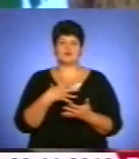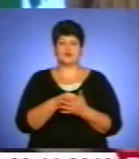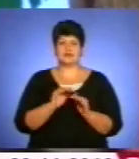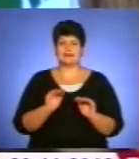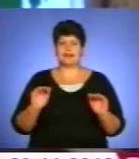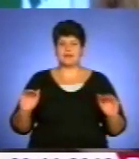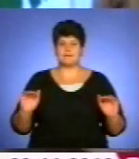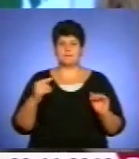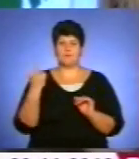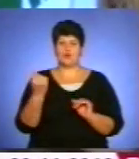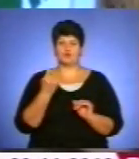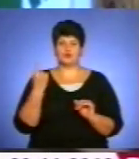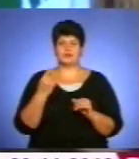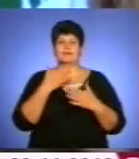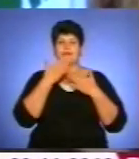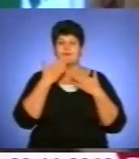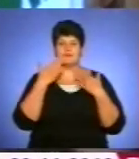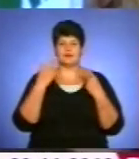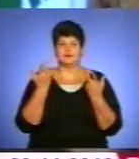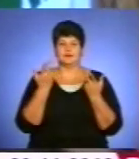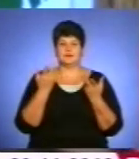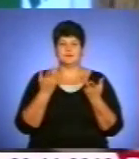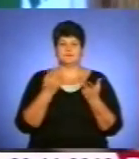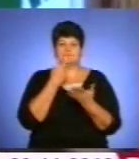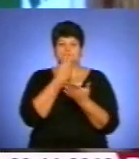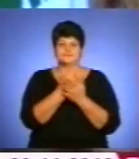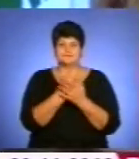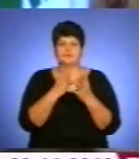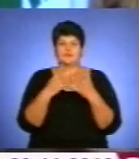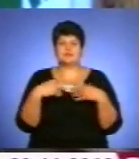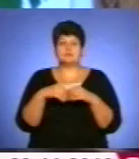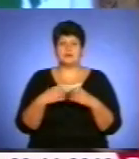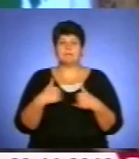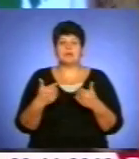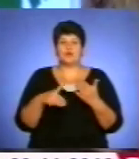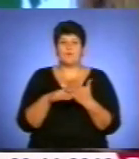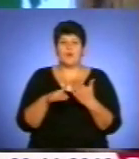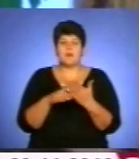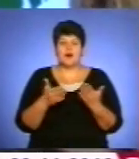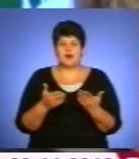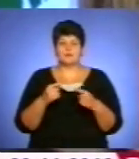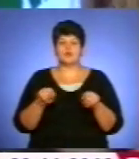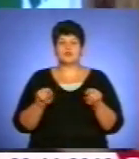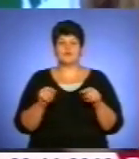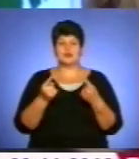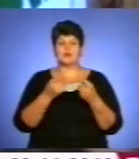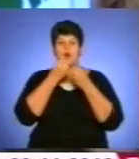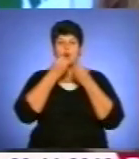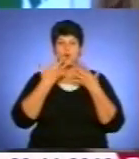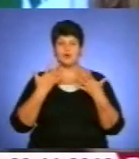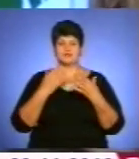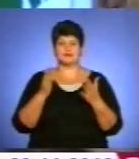поодиноку, які не мали моделі сім'ї. І ми їм допомагаємо створити якусь хорошу